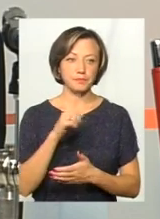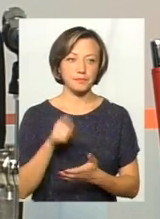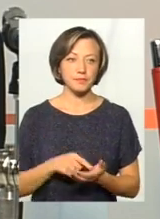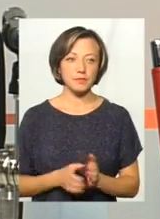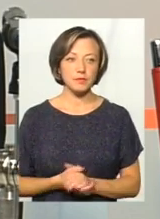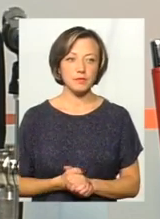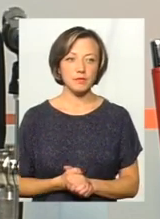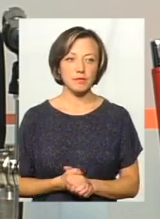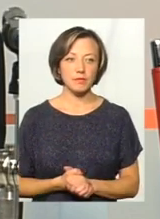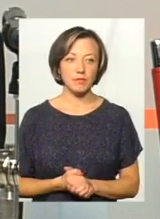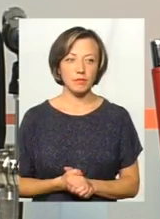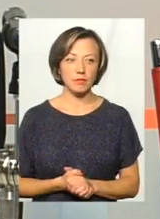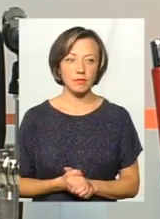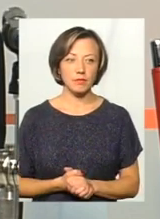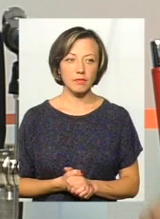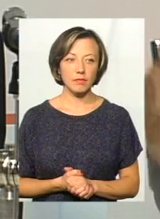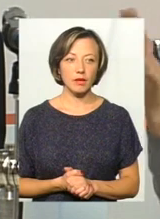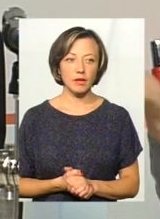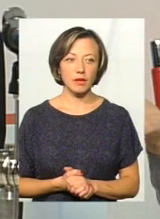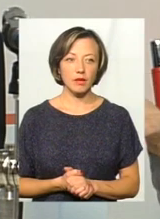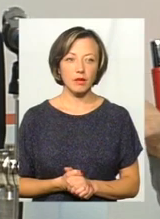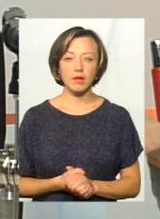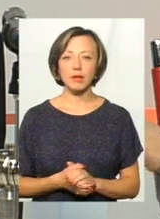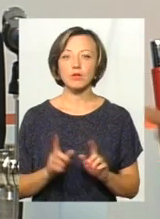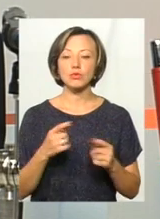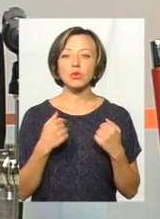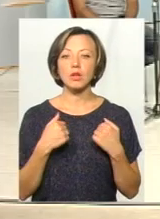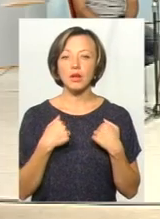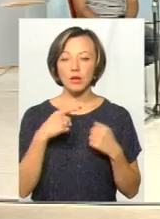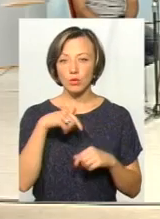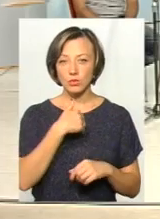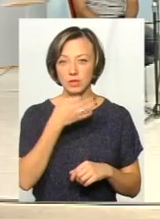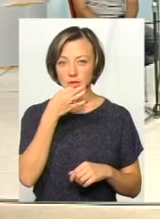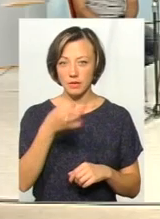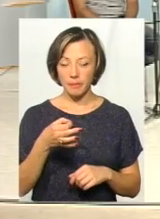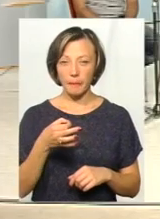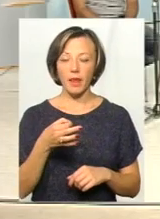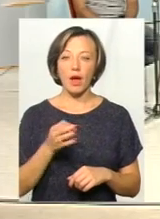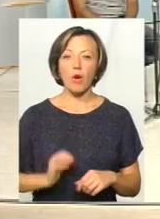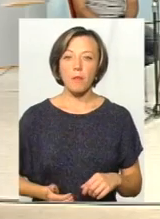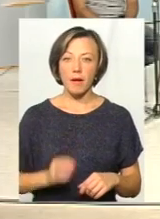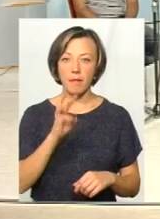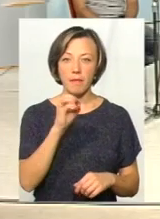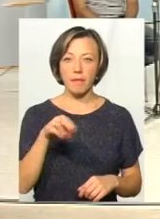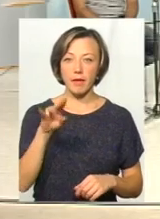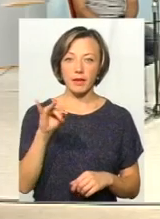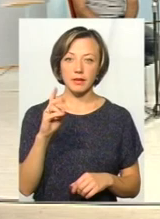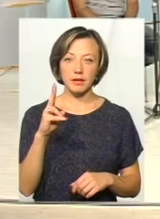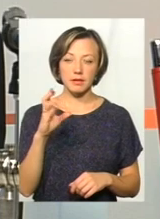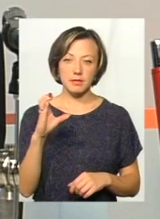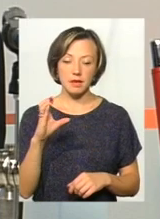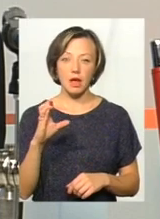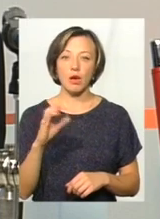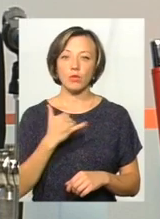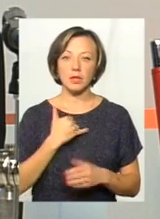Що я хочу сказати з цього приводу. Компанія Медикс навчила моїх реєстраторів. У нас є 11 амбулаторій і